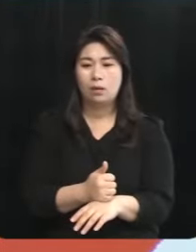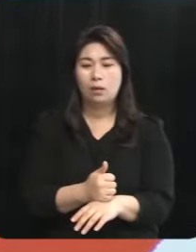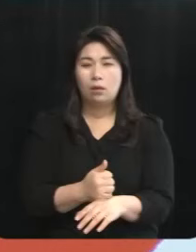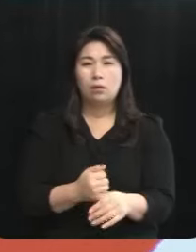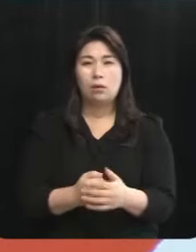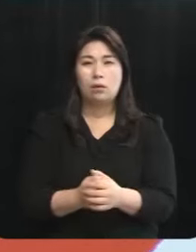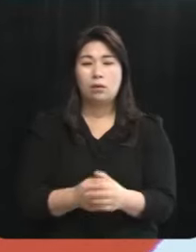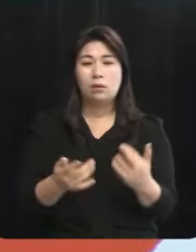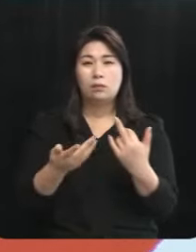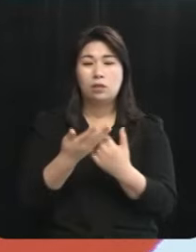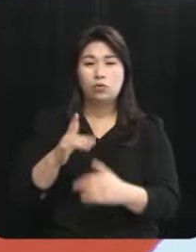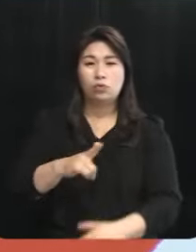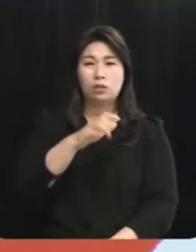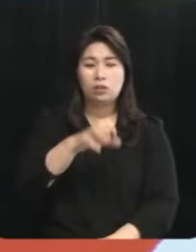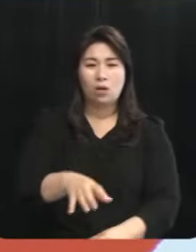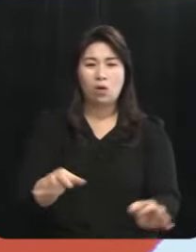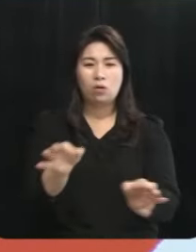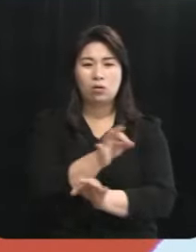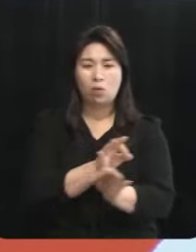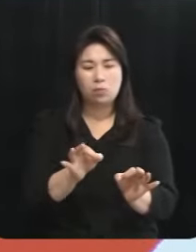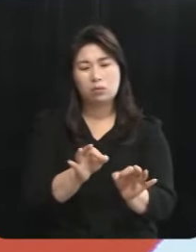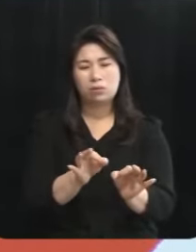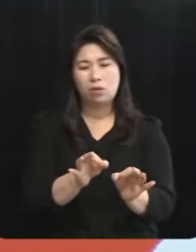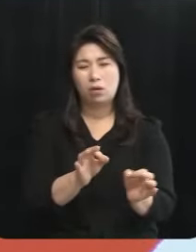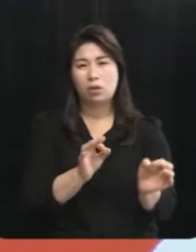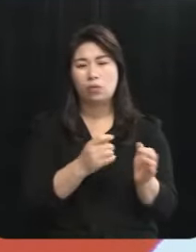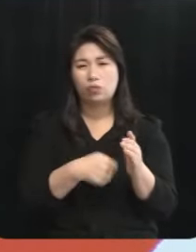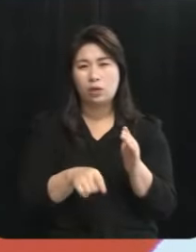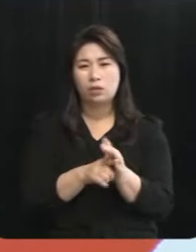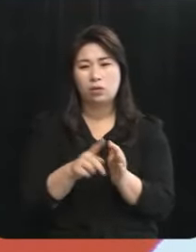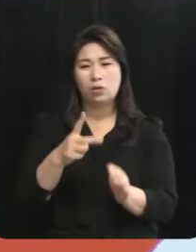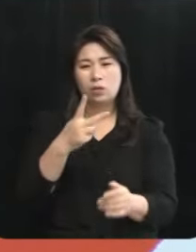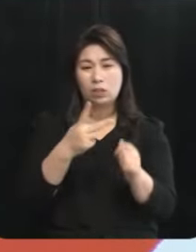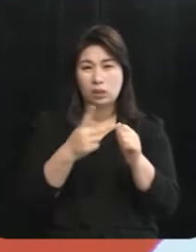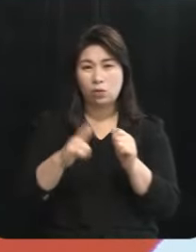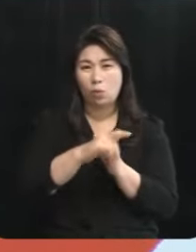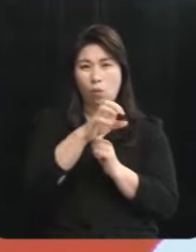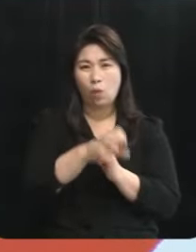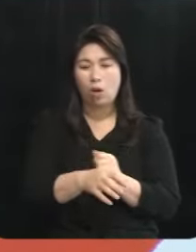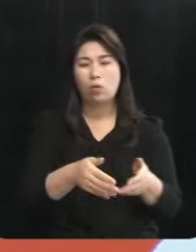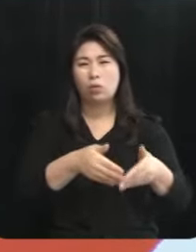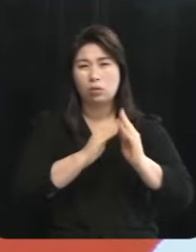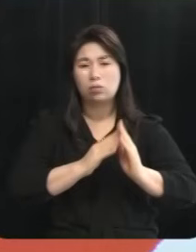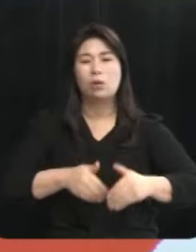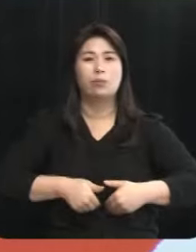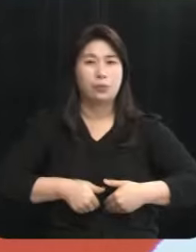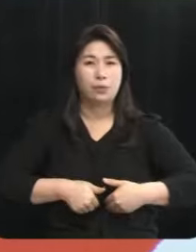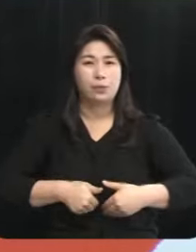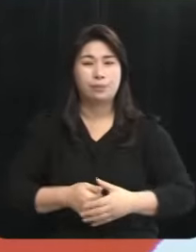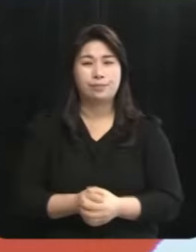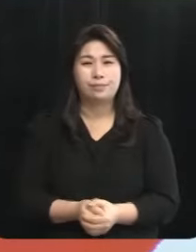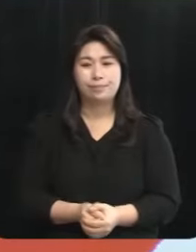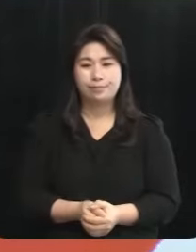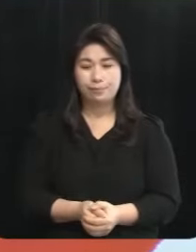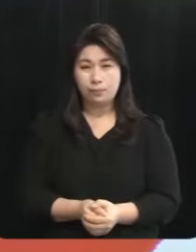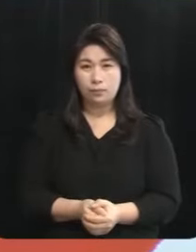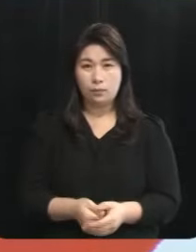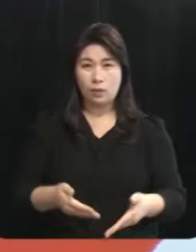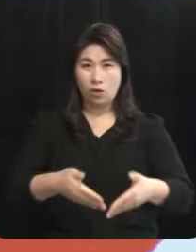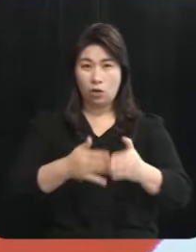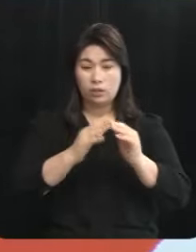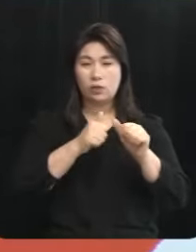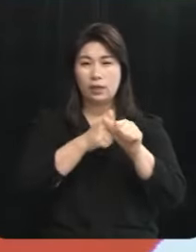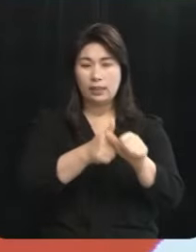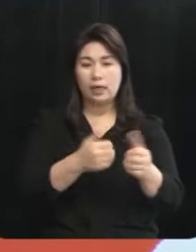상태에 있는 제주 지역경제의 활성화를 위해서는 제2공항의 건설이 반드시 필요합니다 단기적으로는 건설에